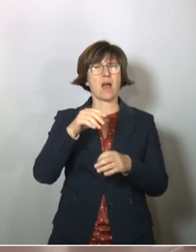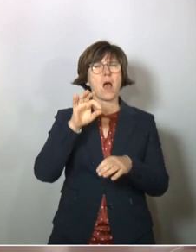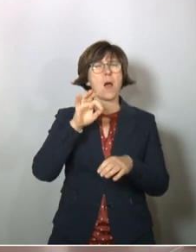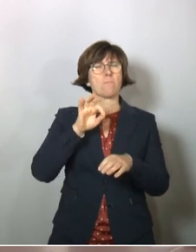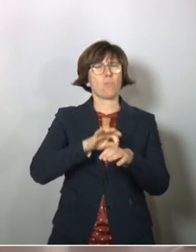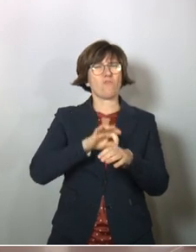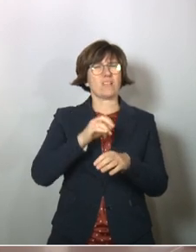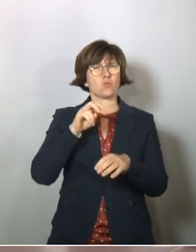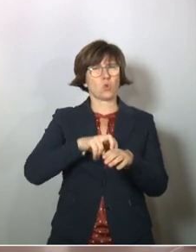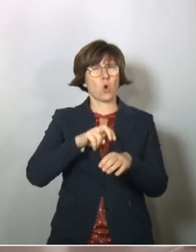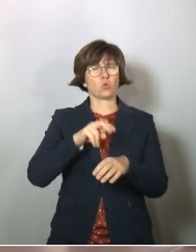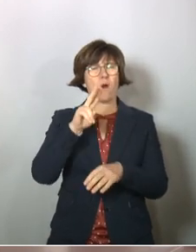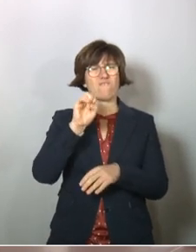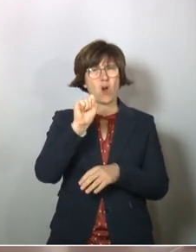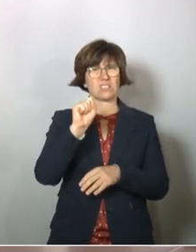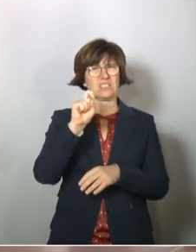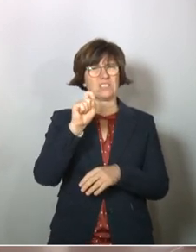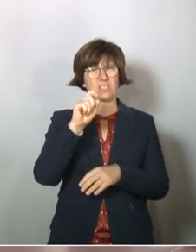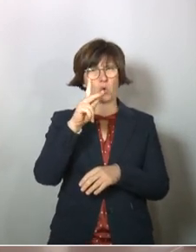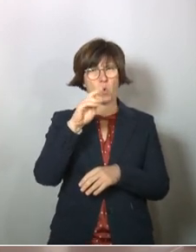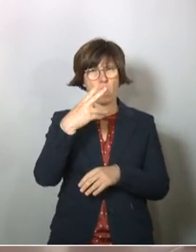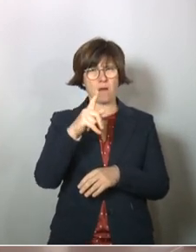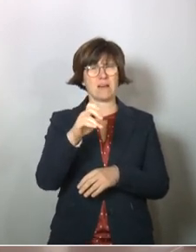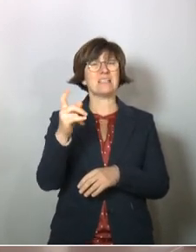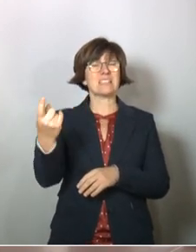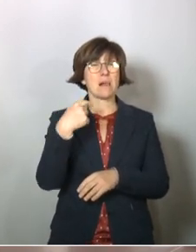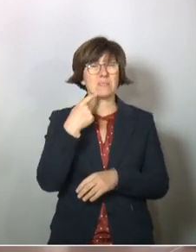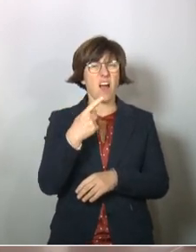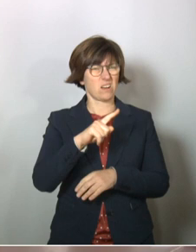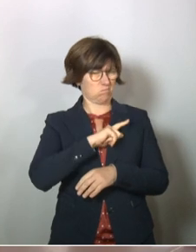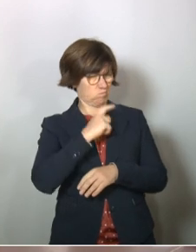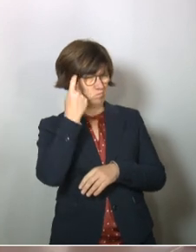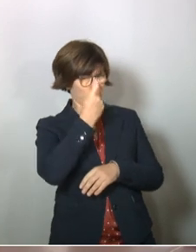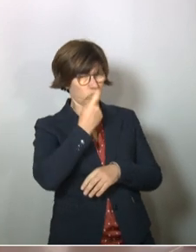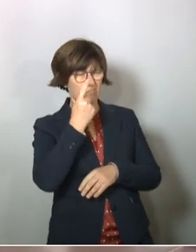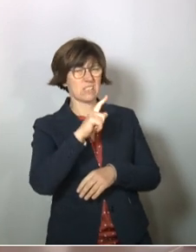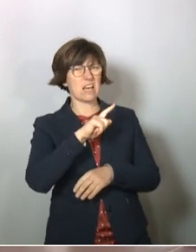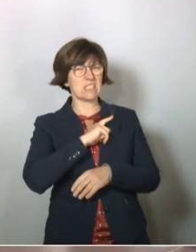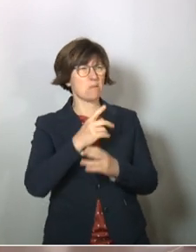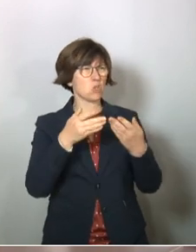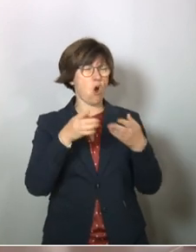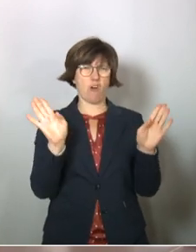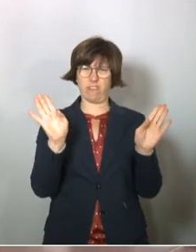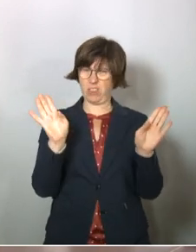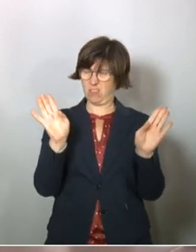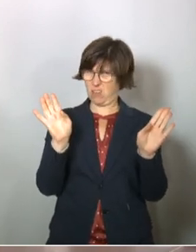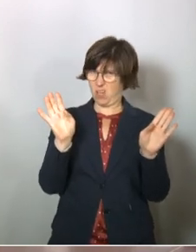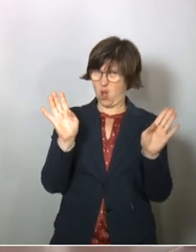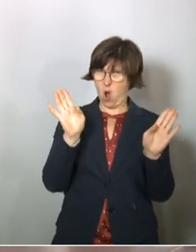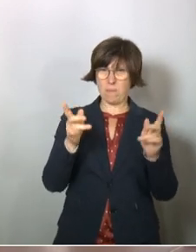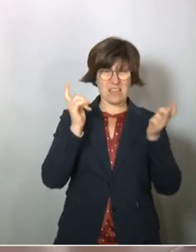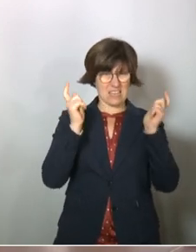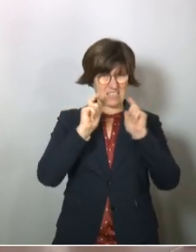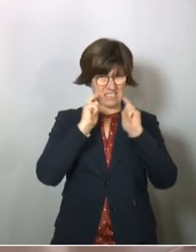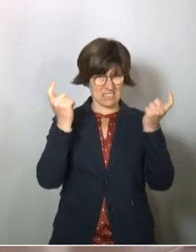Voskuhle, und er sagte, Herr Gysi, wissen Sie, zu meinem Erstaunen ist es wieder offen, ob sich die